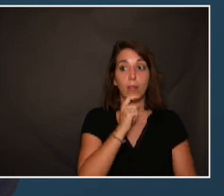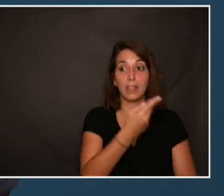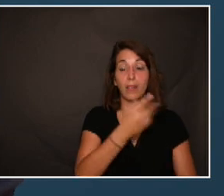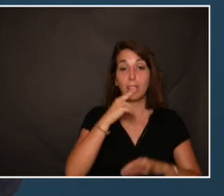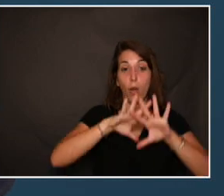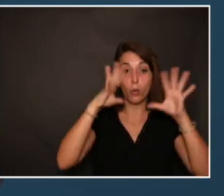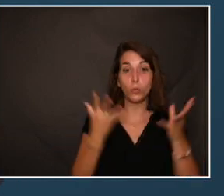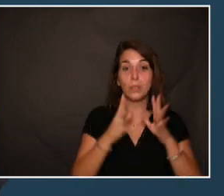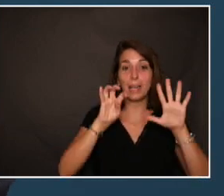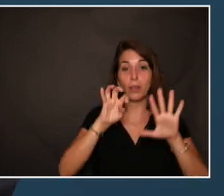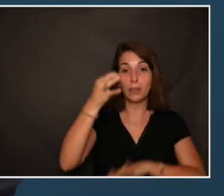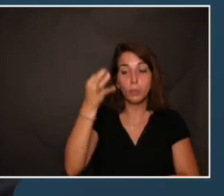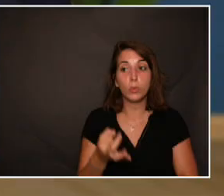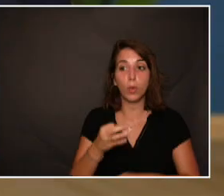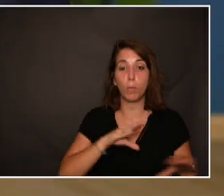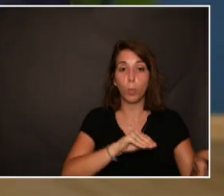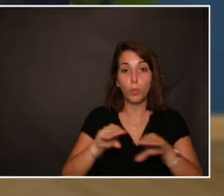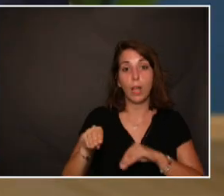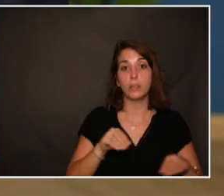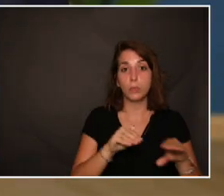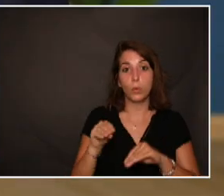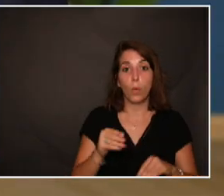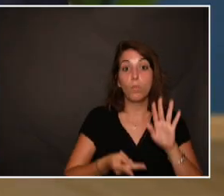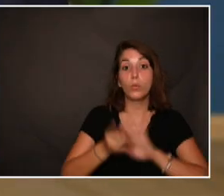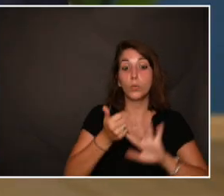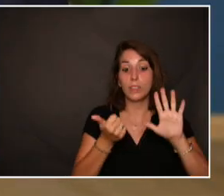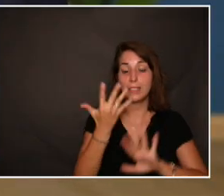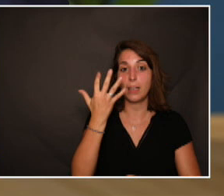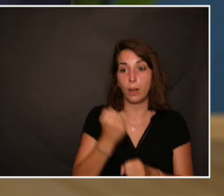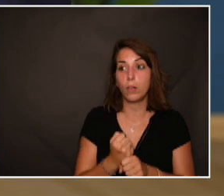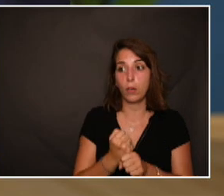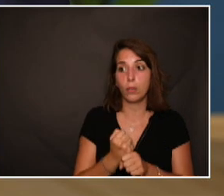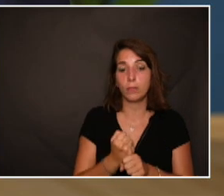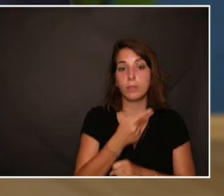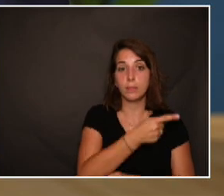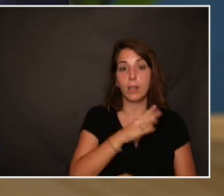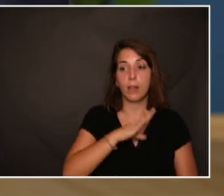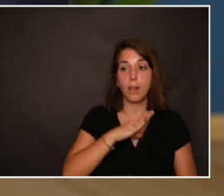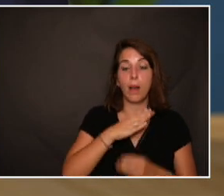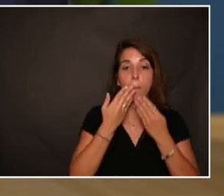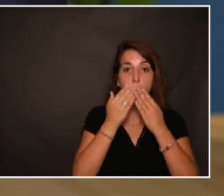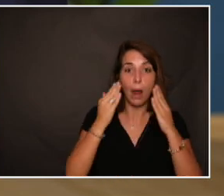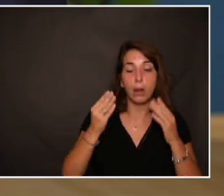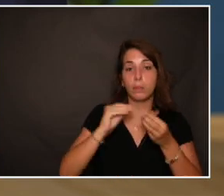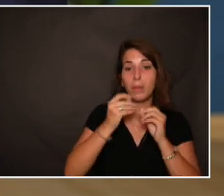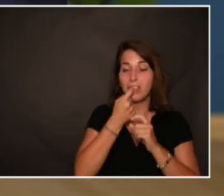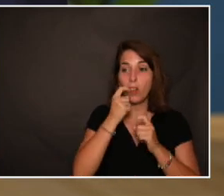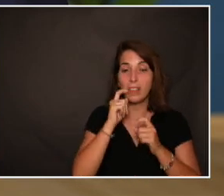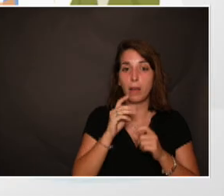90 % de la population à plus de 65 ans pouvait déclarer des pathologies buccodentaires.